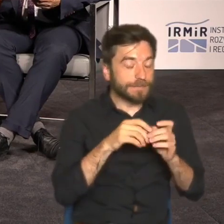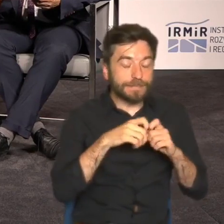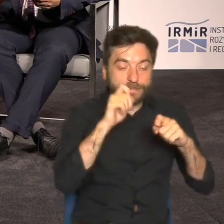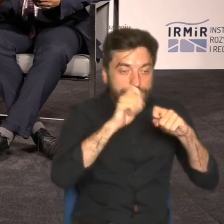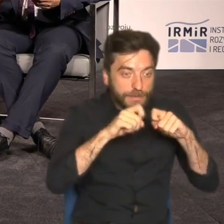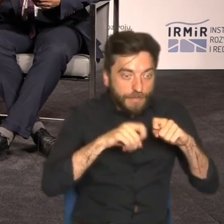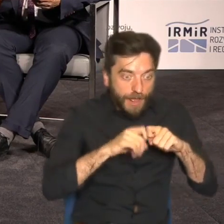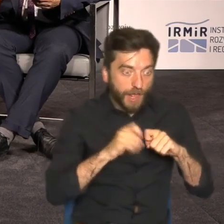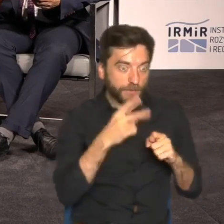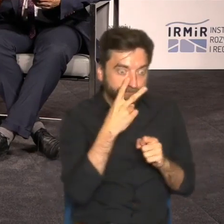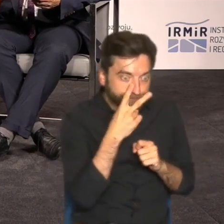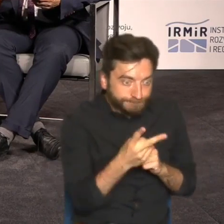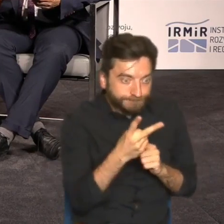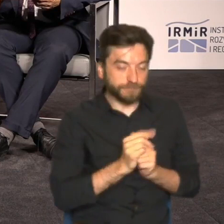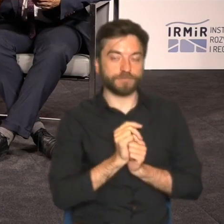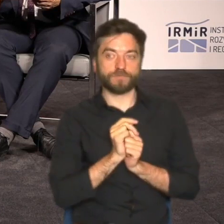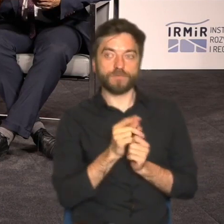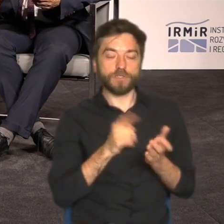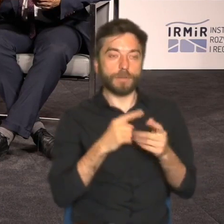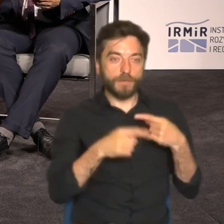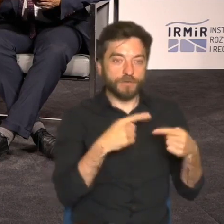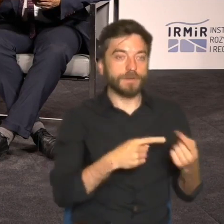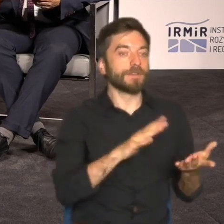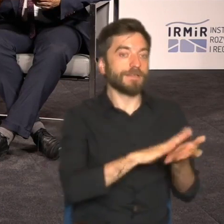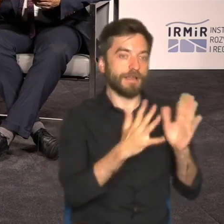procesowi i reformy.